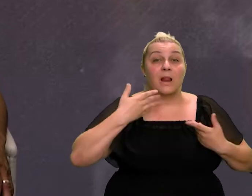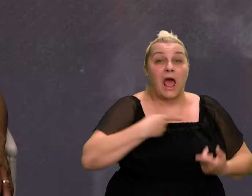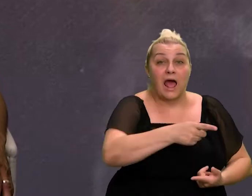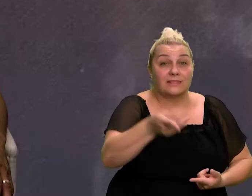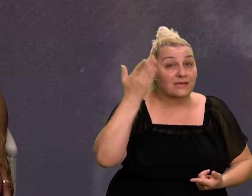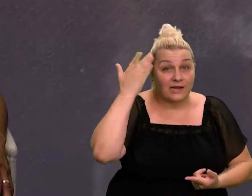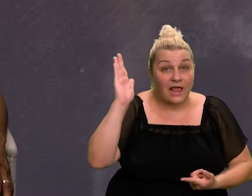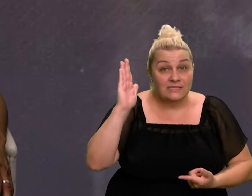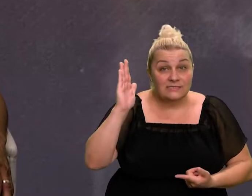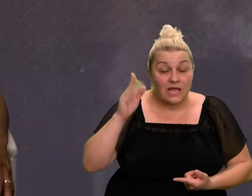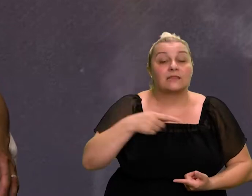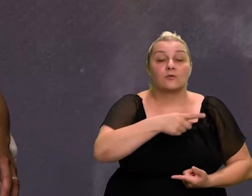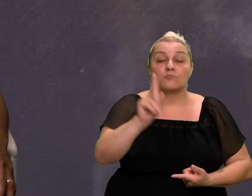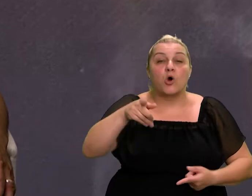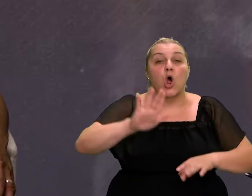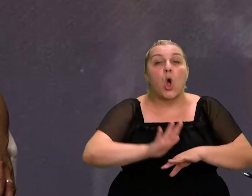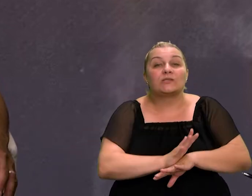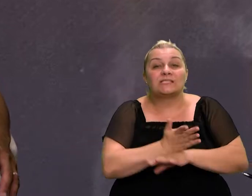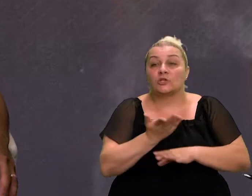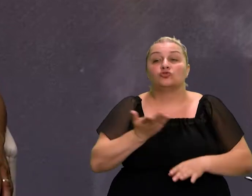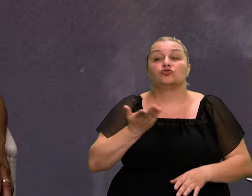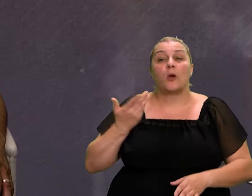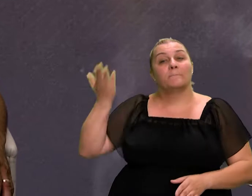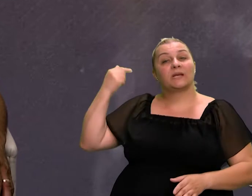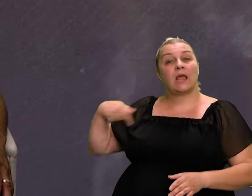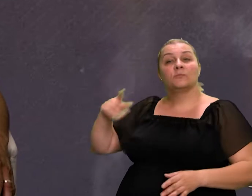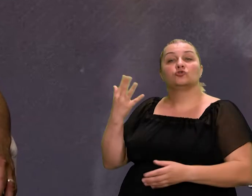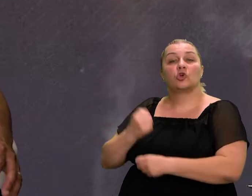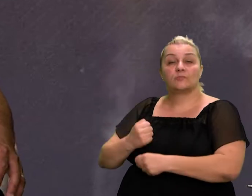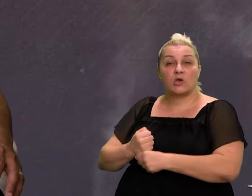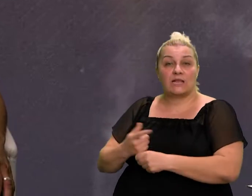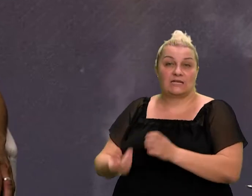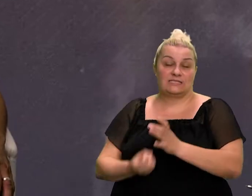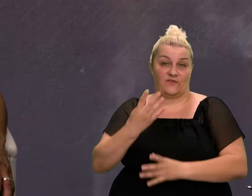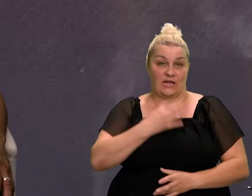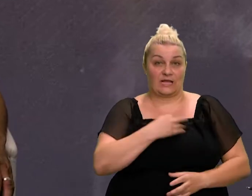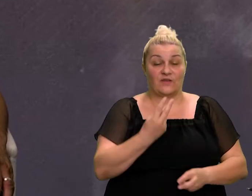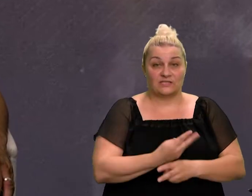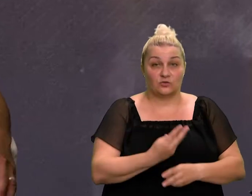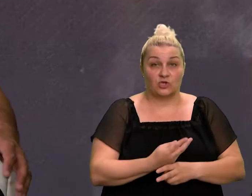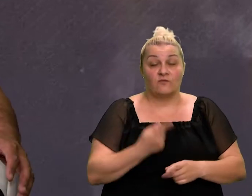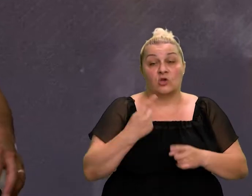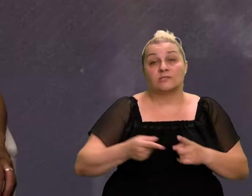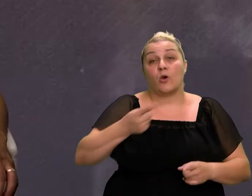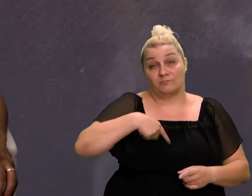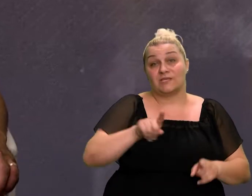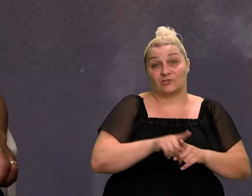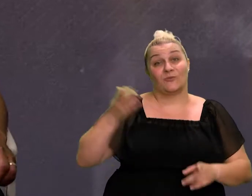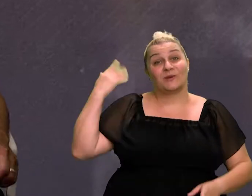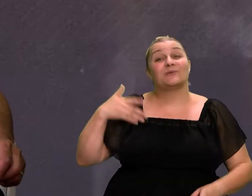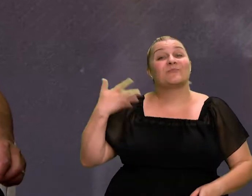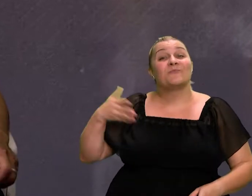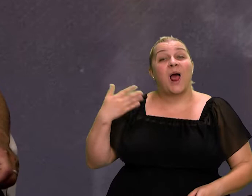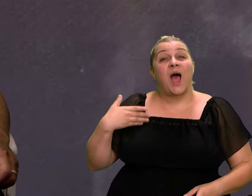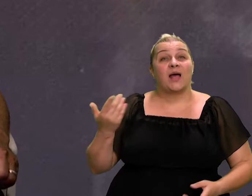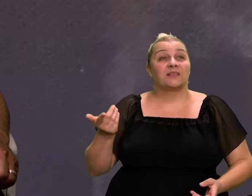ne zna u detalje, da oni osjete šta smo u biti mi radili stvaranjem Hrvatske države, jer i mi smo tada bili mladi,